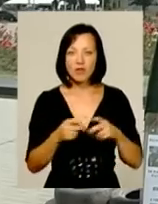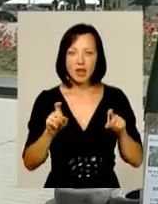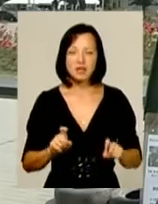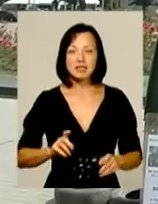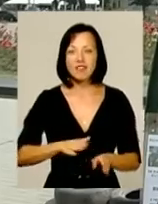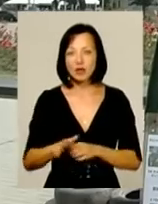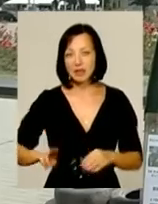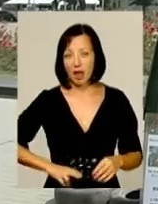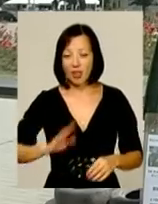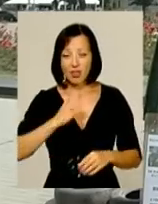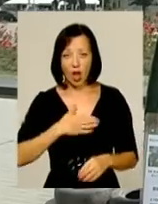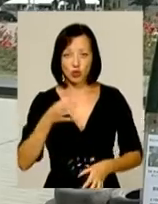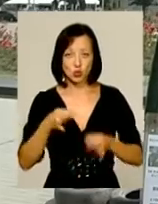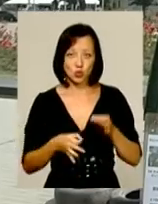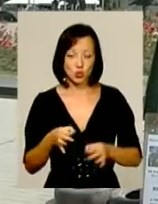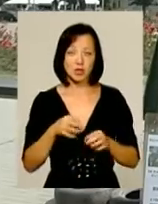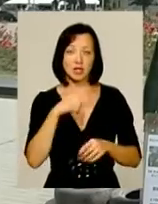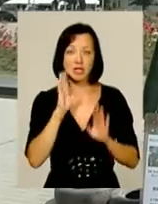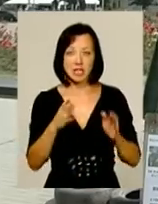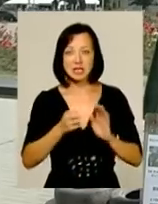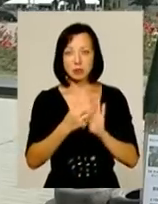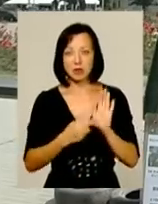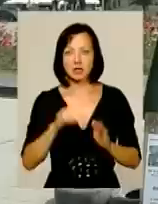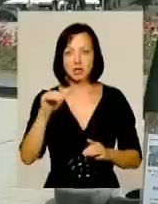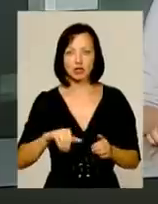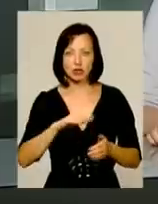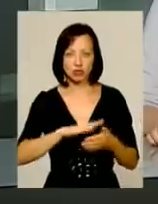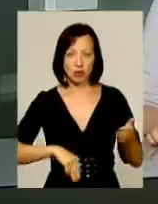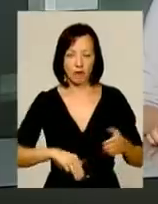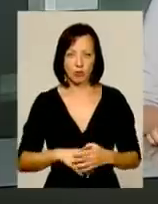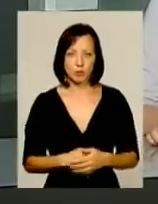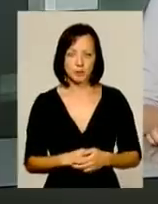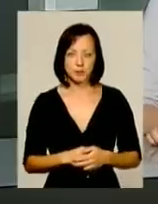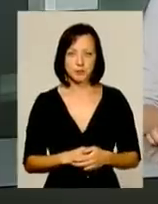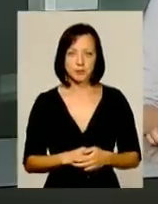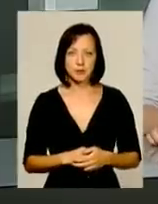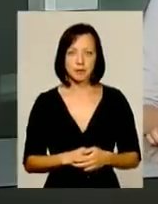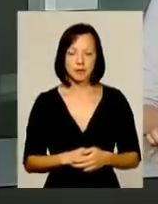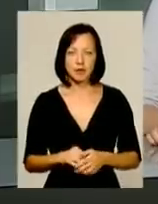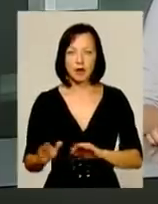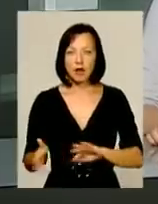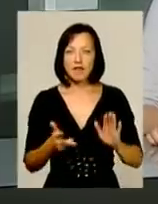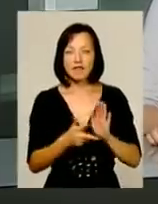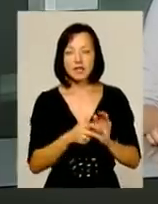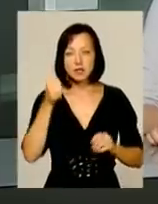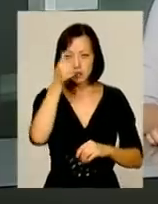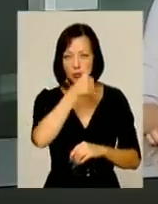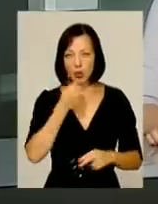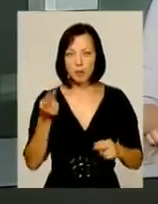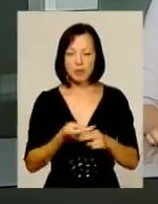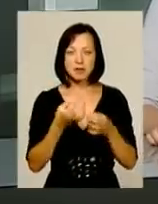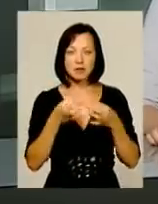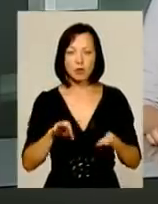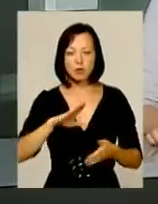виконавчому директору, наш Донаявецький суд обмежився 17 тисяч штрафу. Вісім років безволі з позбавленням